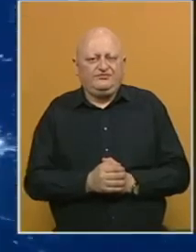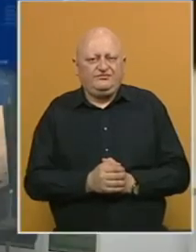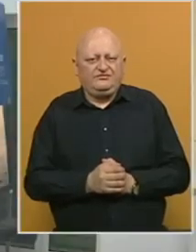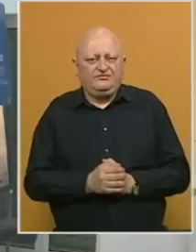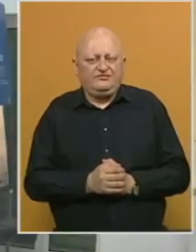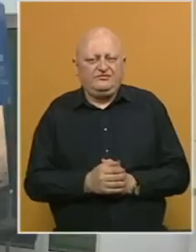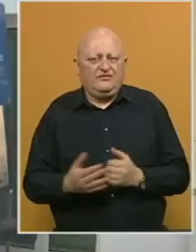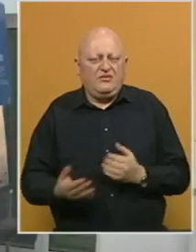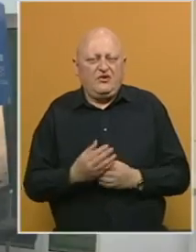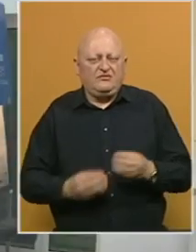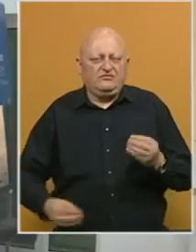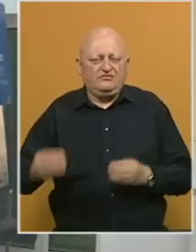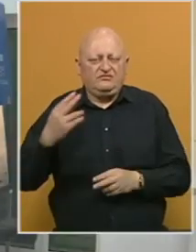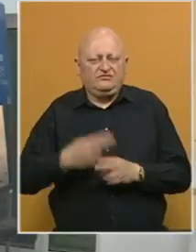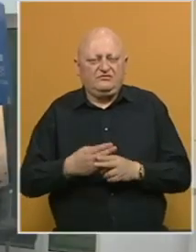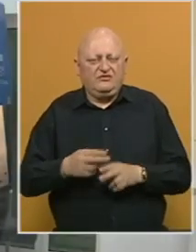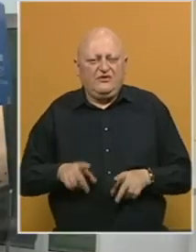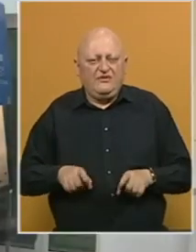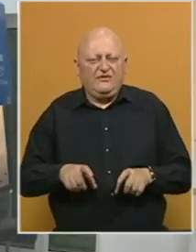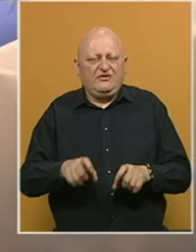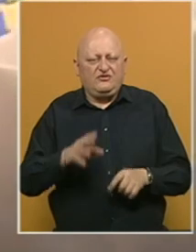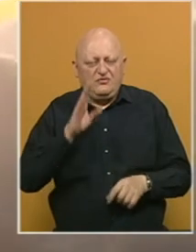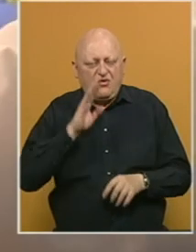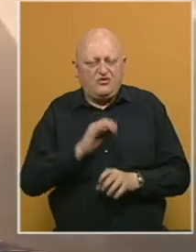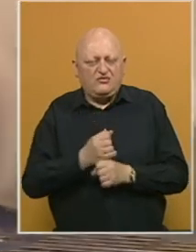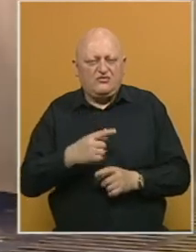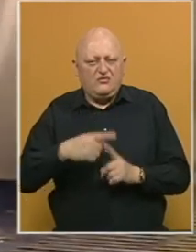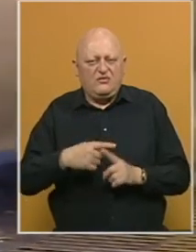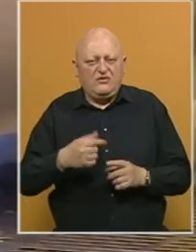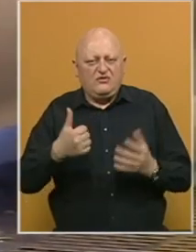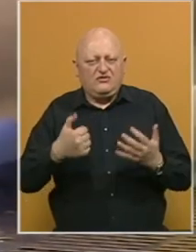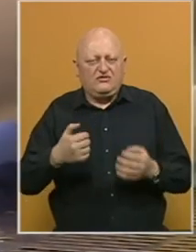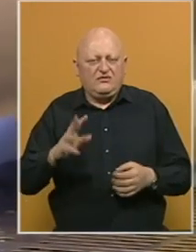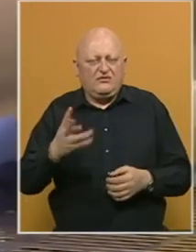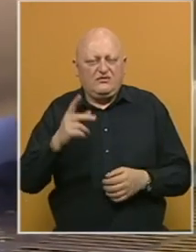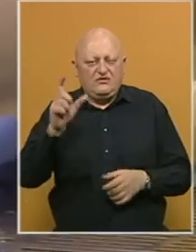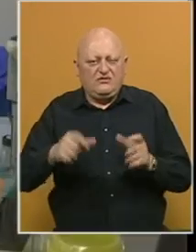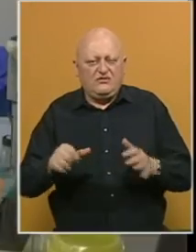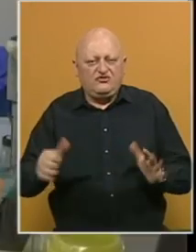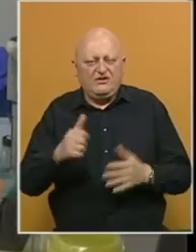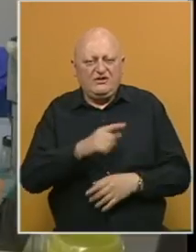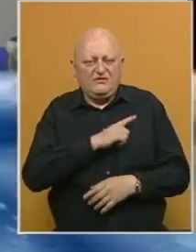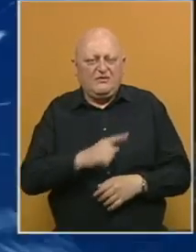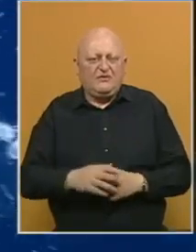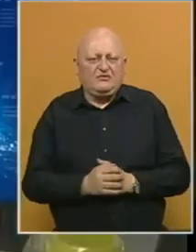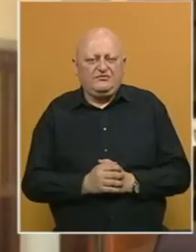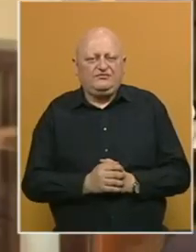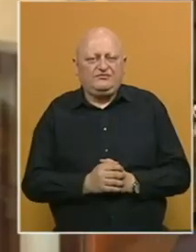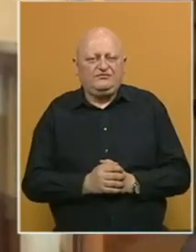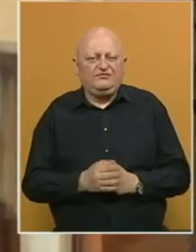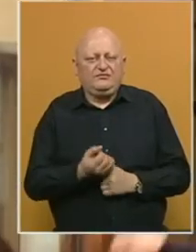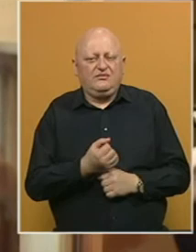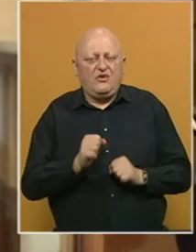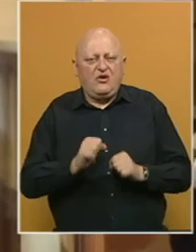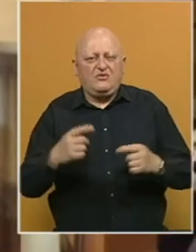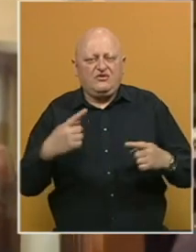Ponovo povećanje broja zaraženih koronavirusom u BiK pozitivno još 512 osoba 16 preminuli. Odbijena